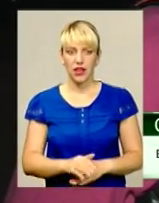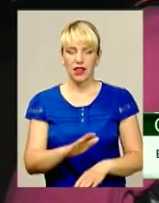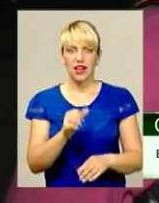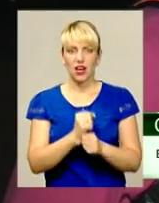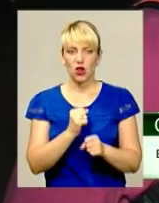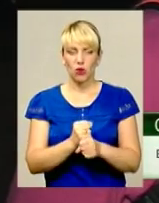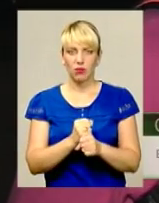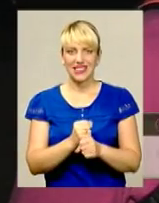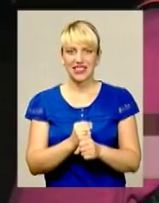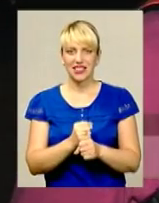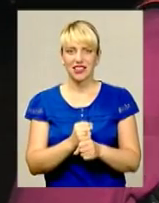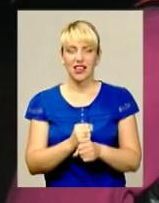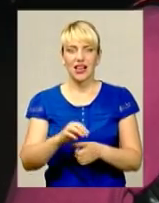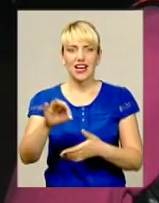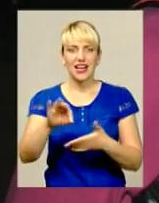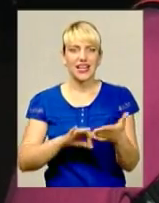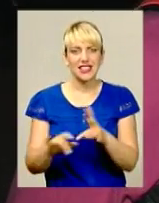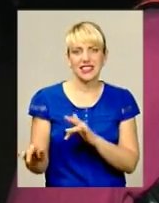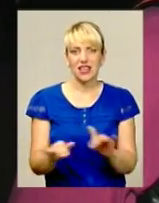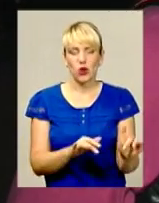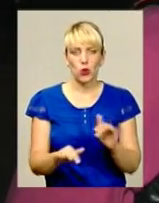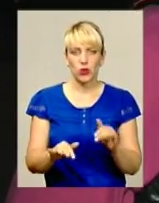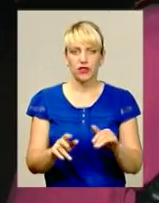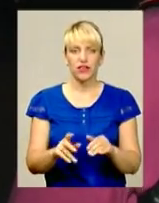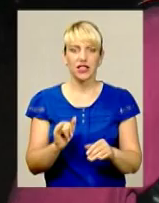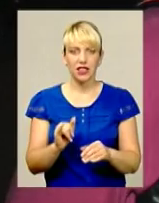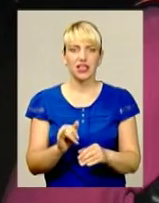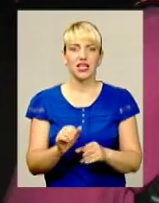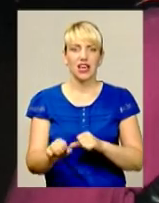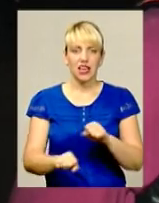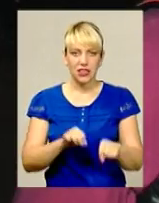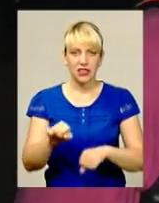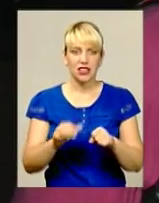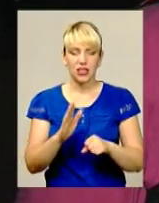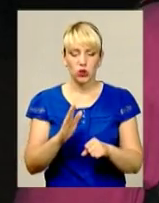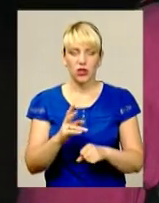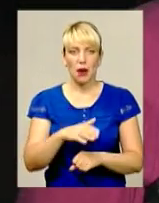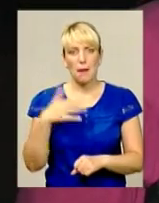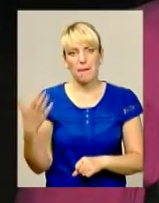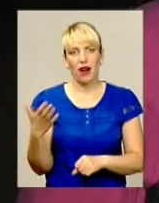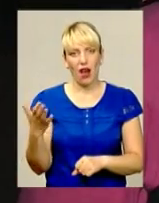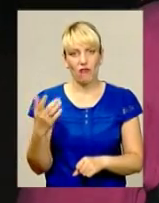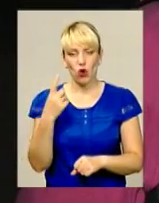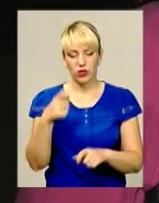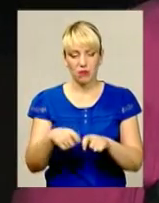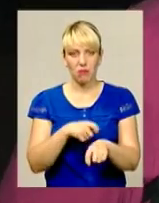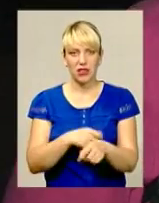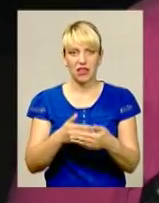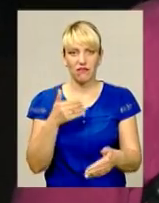ніяких різких рухів, їхати тільки з правої сторони метра від бордюра.